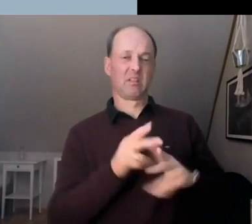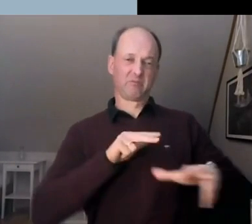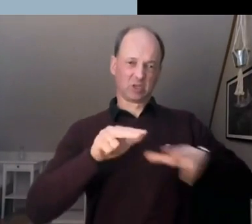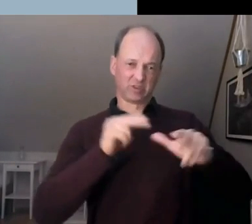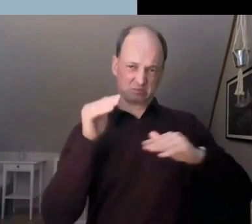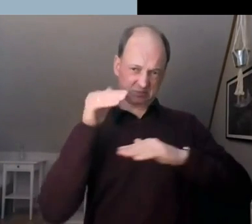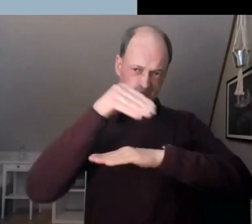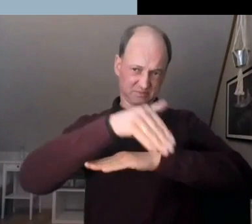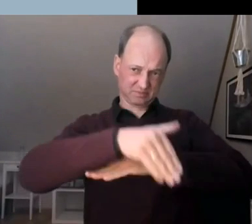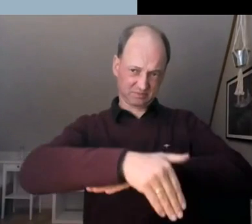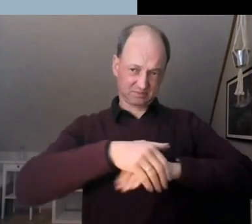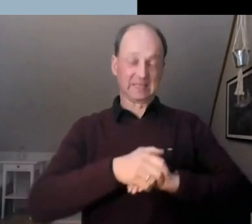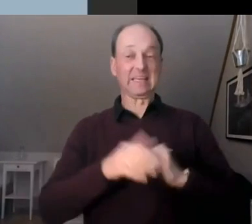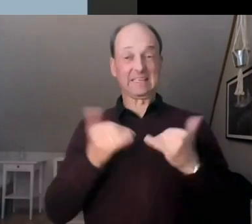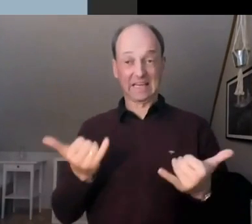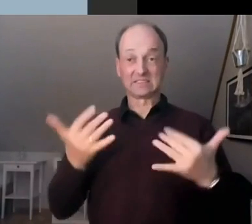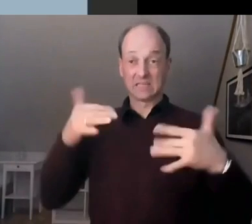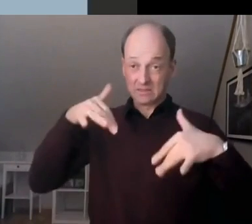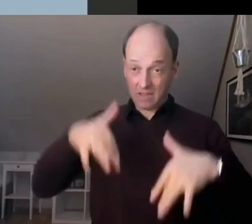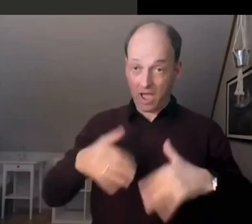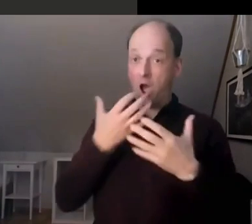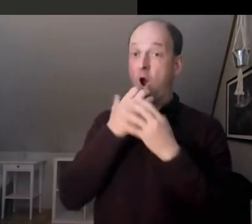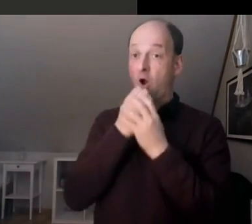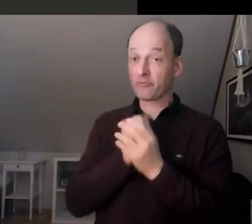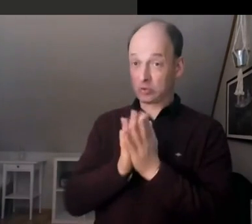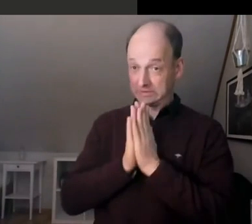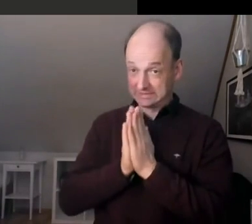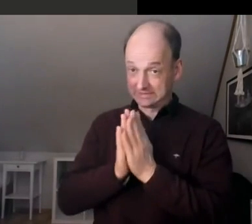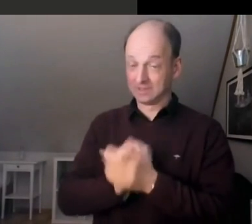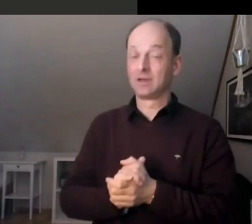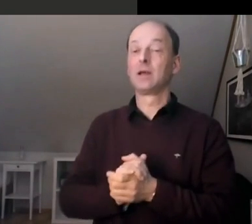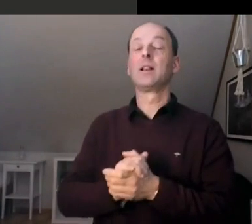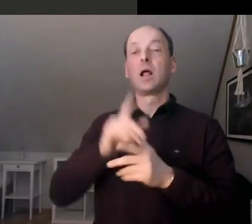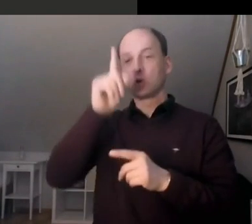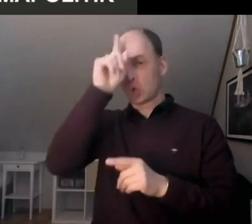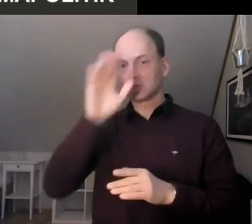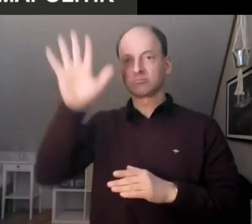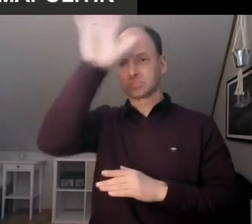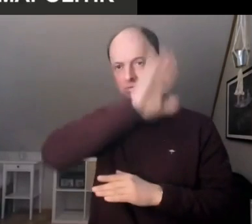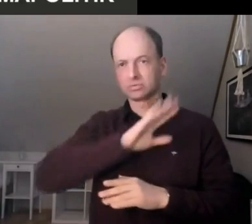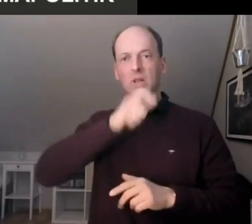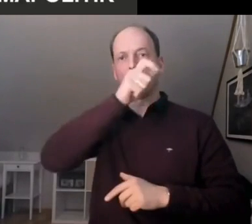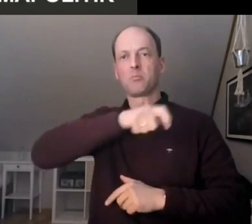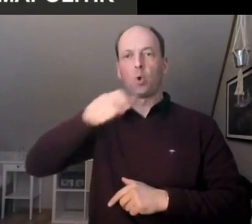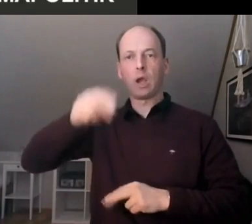Doch jetzt gibt es Hoffnung. Ein bundesweiter BürgerInnenrat zur Klimapolitik.